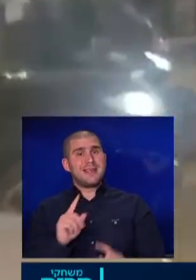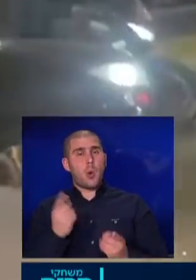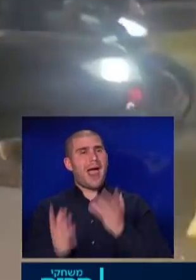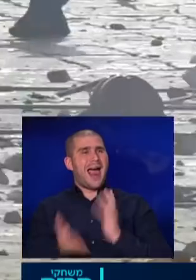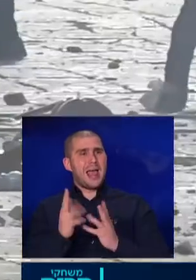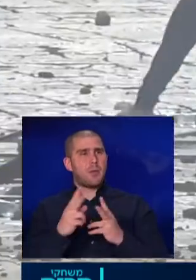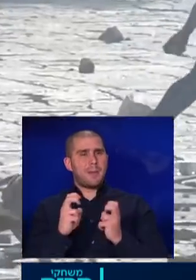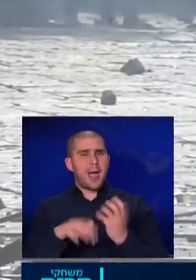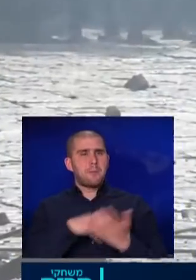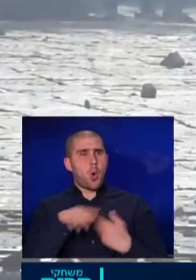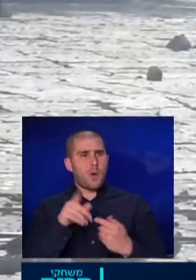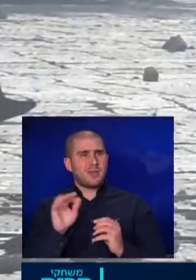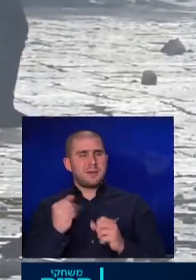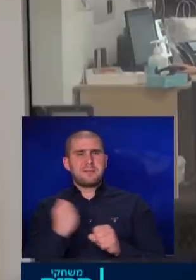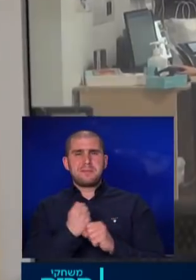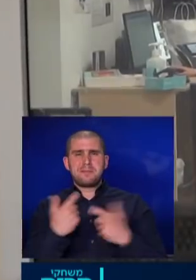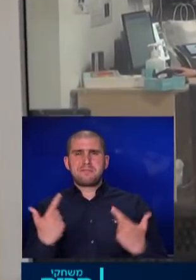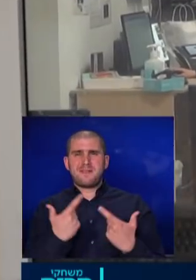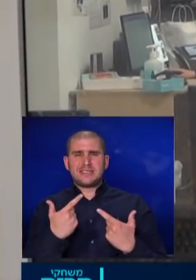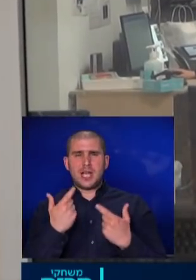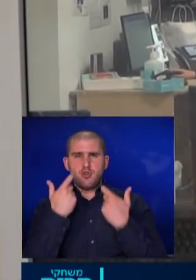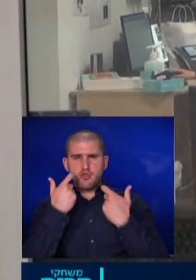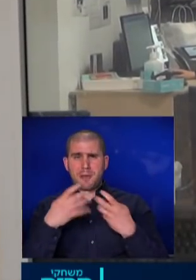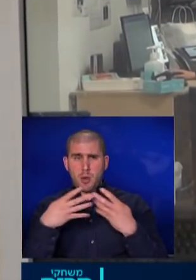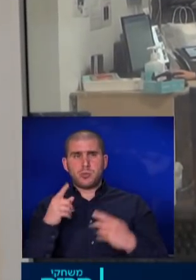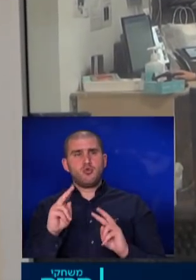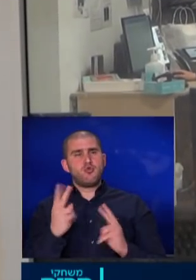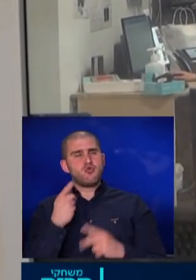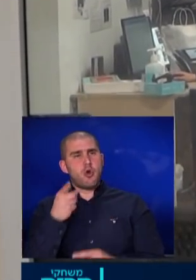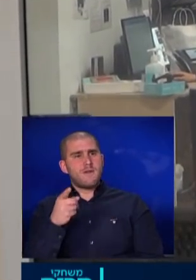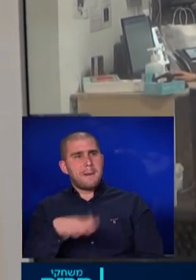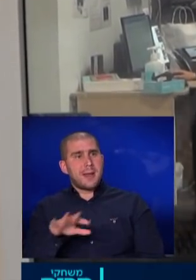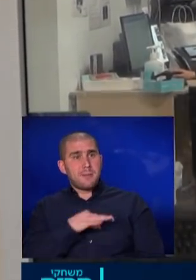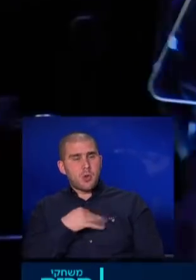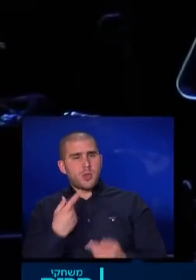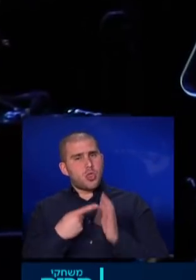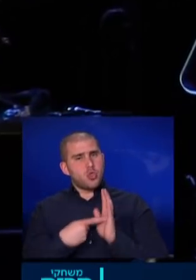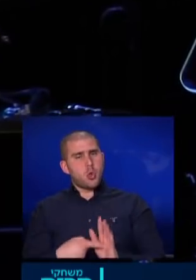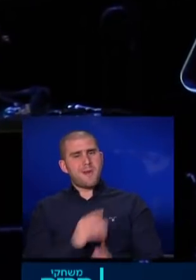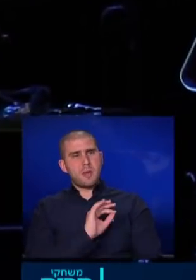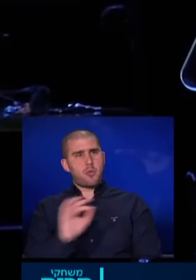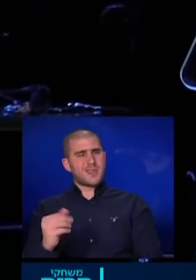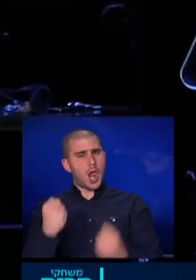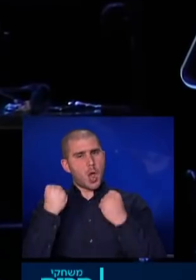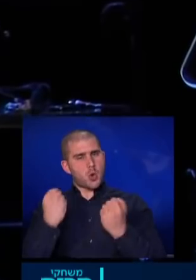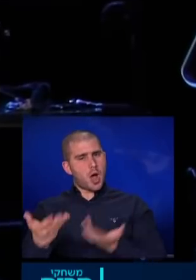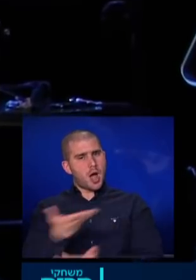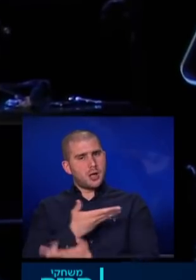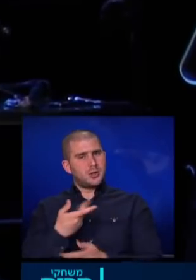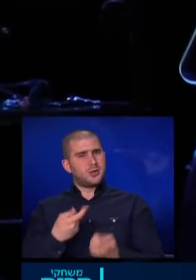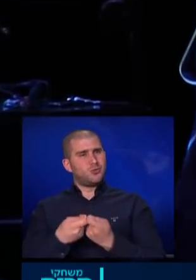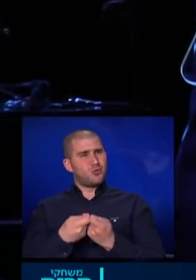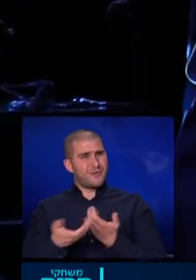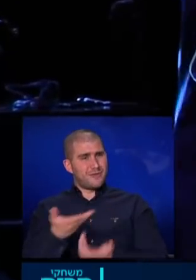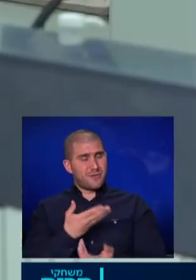בערים המעורבות סביב מבצע שומר החומות זו יישוב מערכת הבריאות שמצליחה לספק דוגמה ומופת לכוח שבשותפות כוח